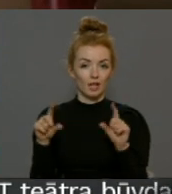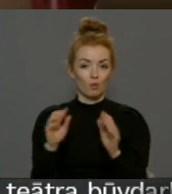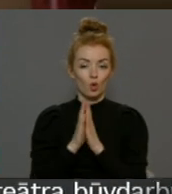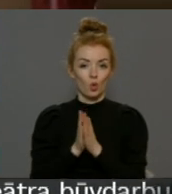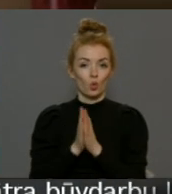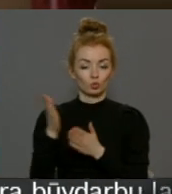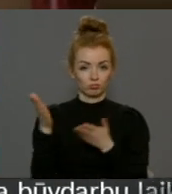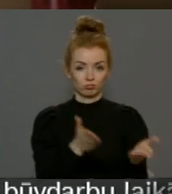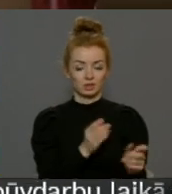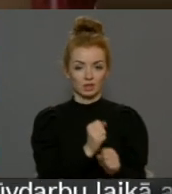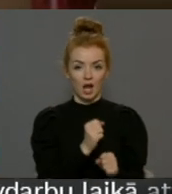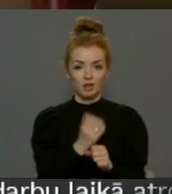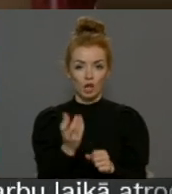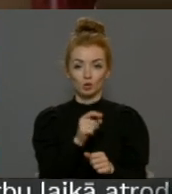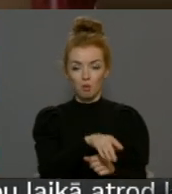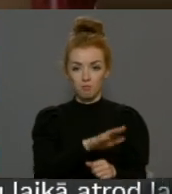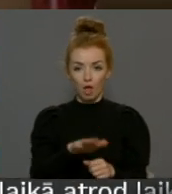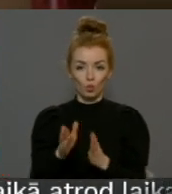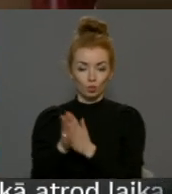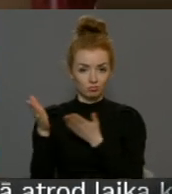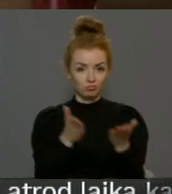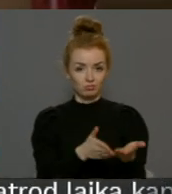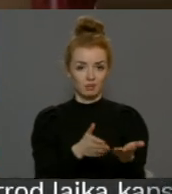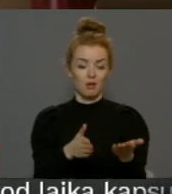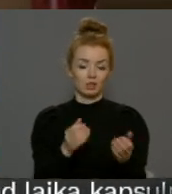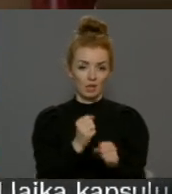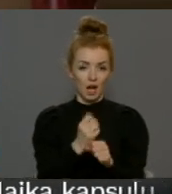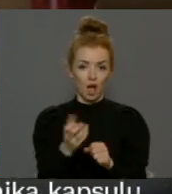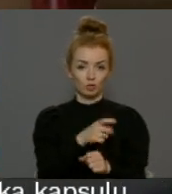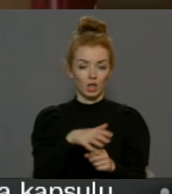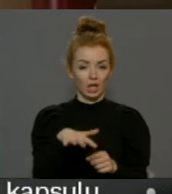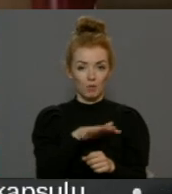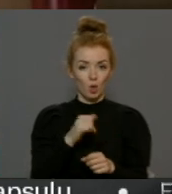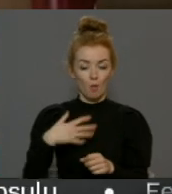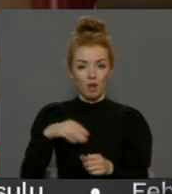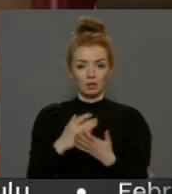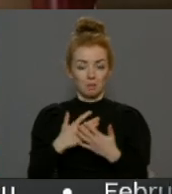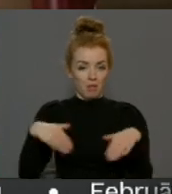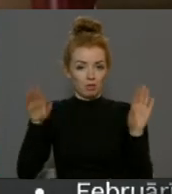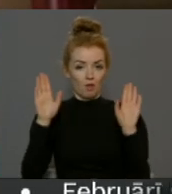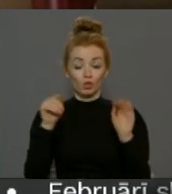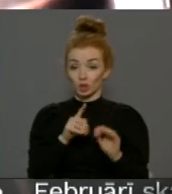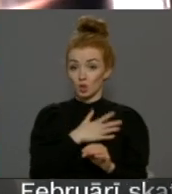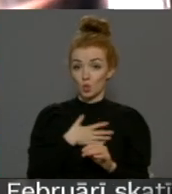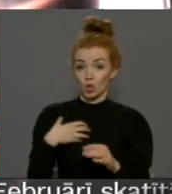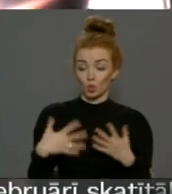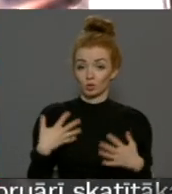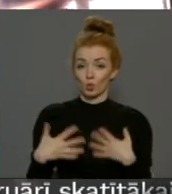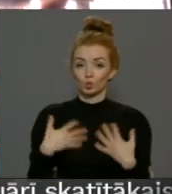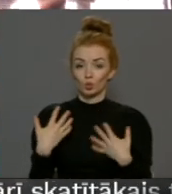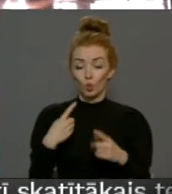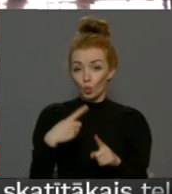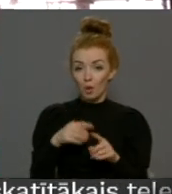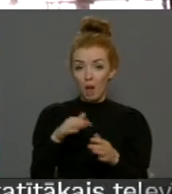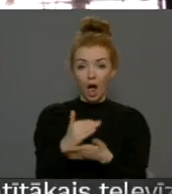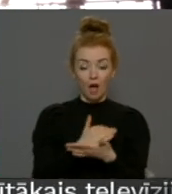strādājot ar šo bērnu, ar ģimeni, jo mēs esam izsmēluši tavs resursus. Tas ir ļoti satraucošs signāli. Jāpiebilst, ka